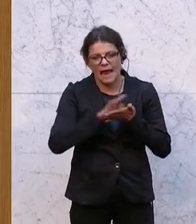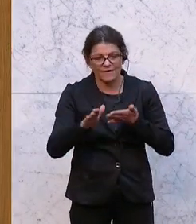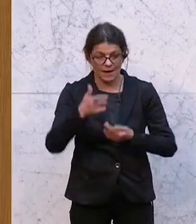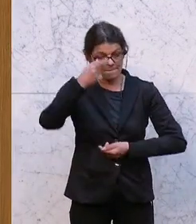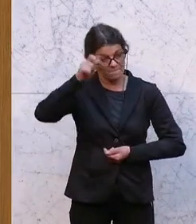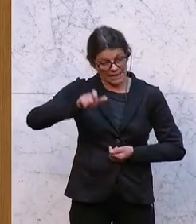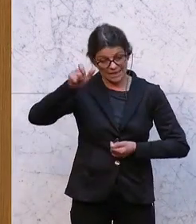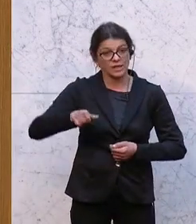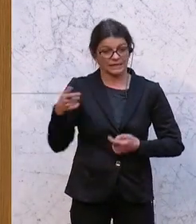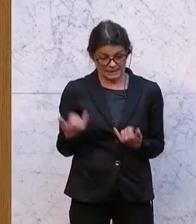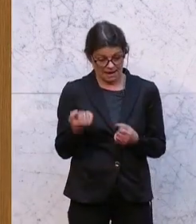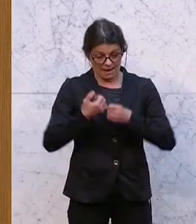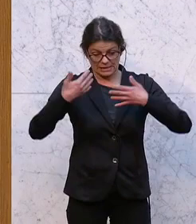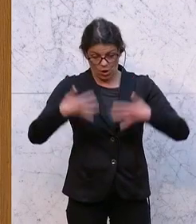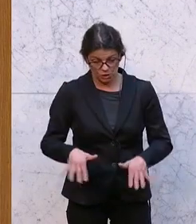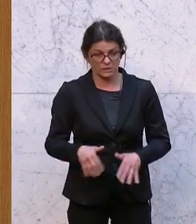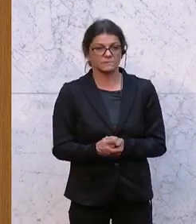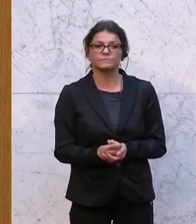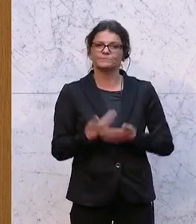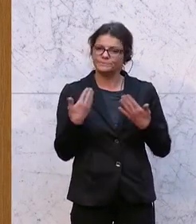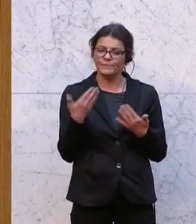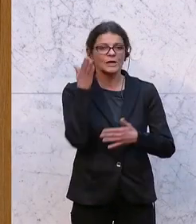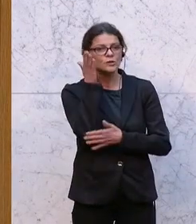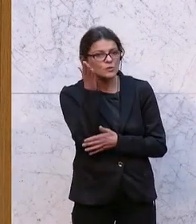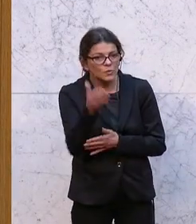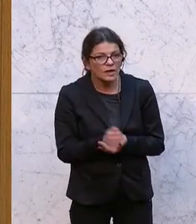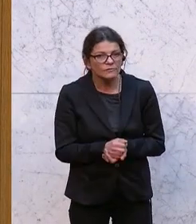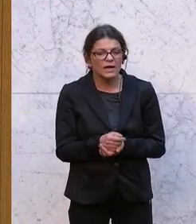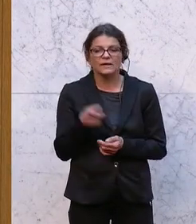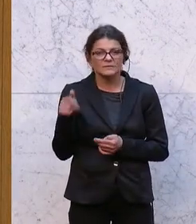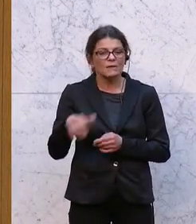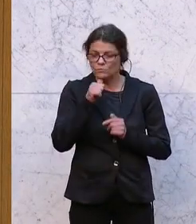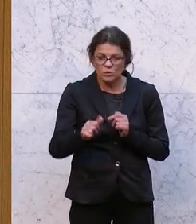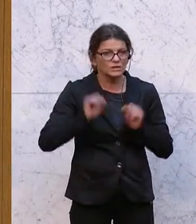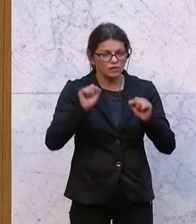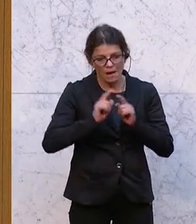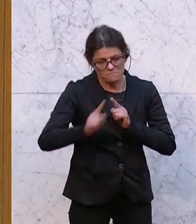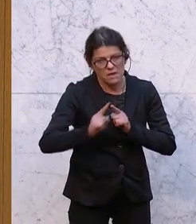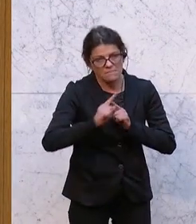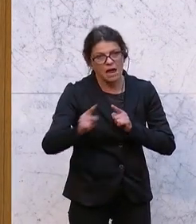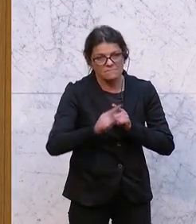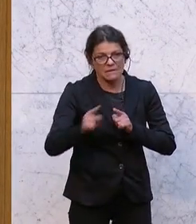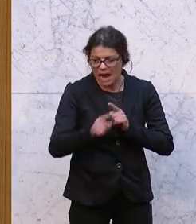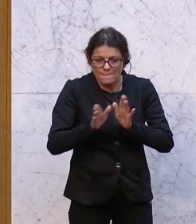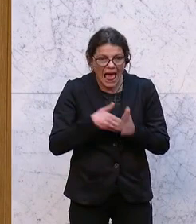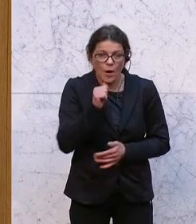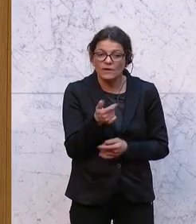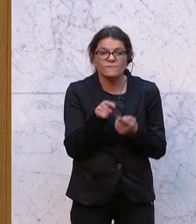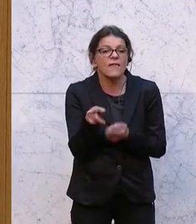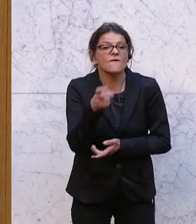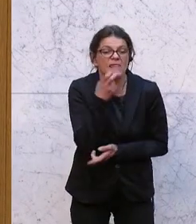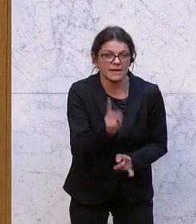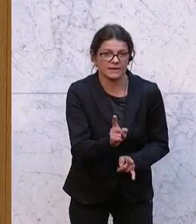Menschen, die arbeitslos werden, sich künftig Wege zum AMS ersparen können, wenn sie wollen,